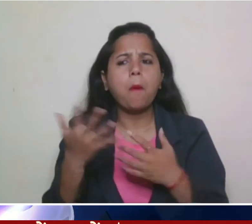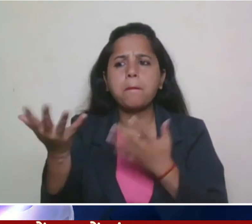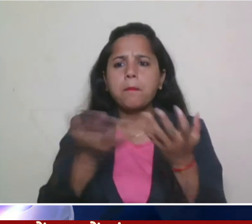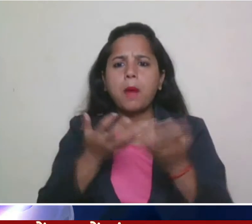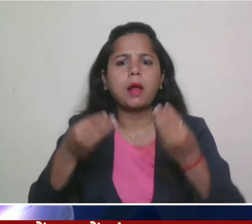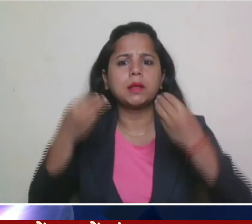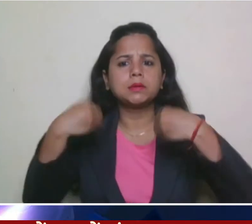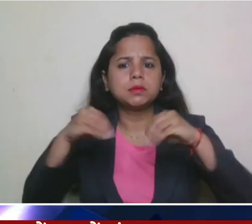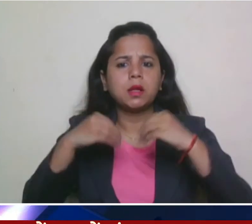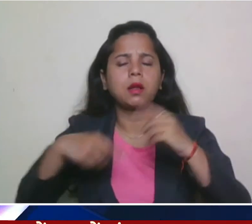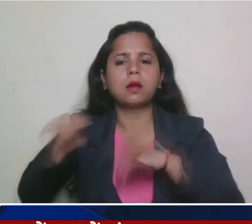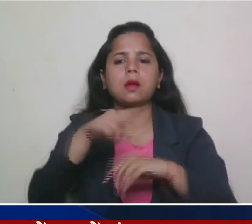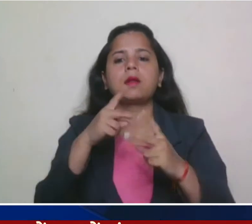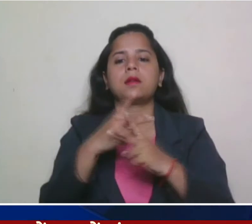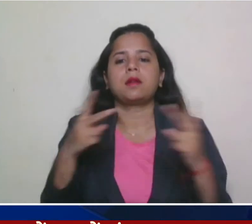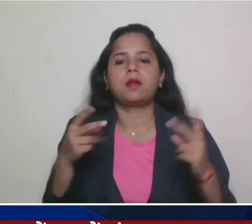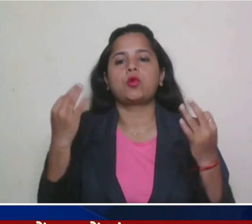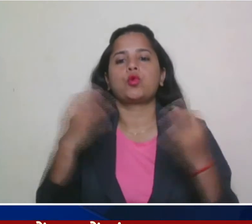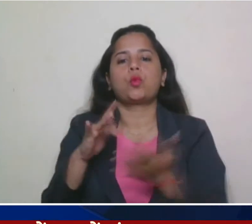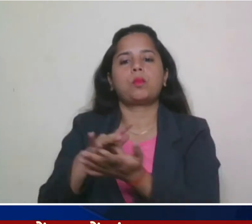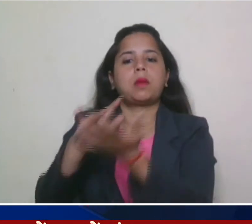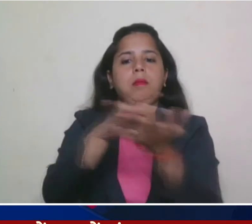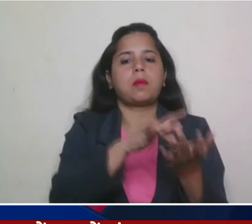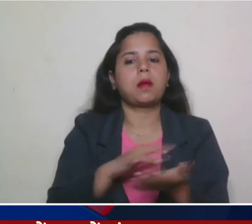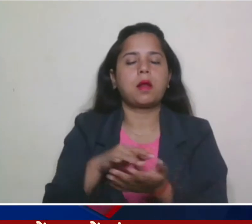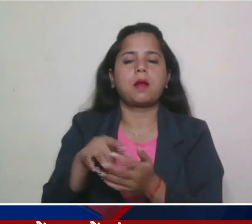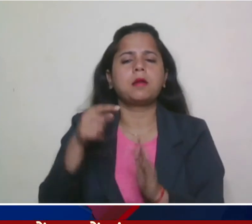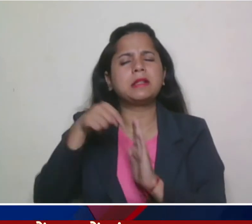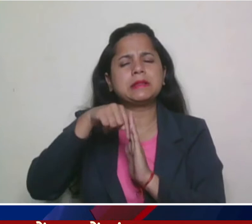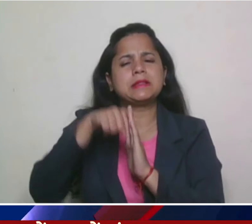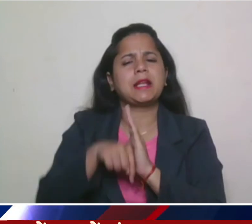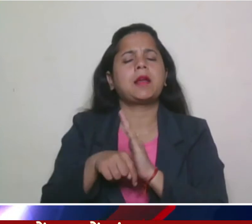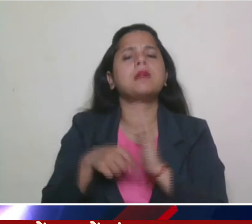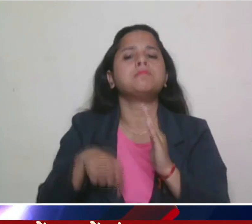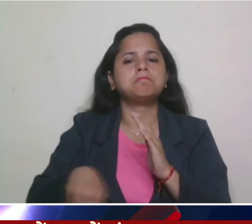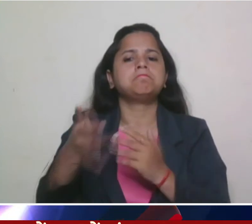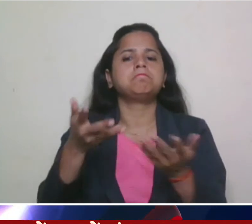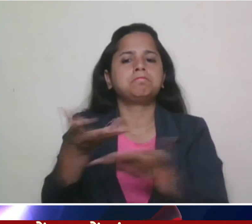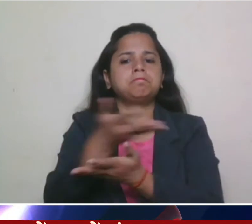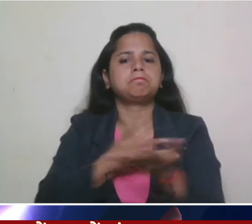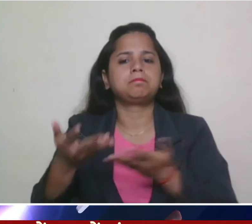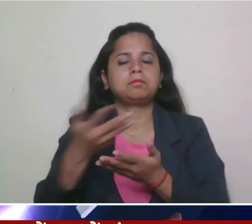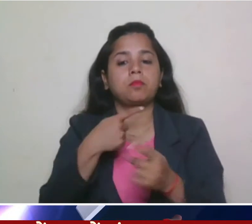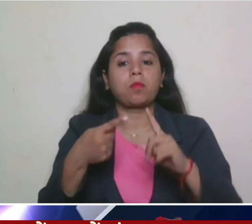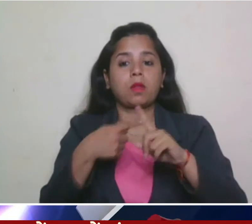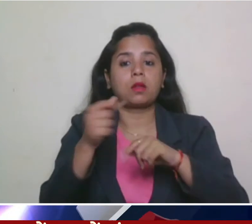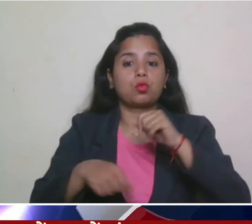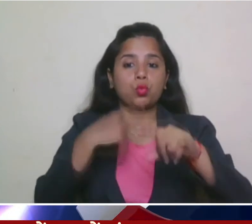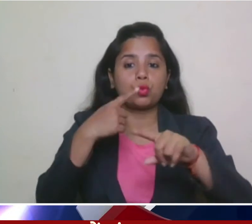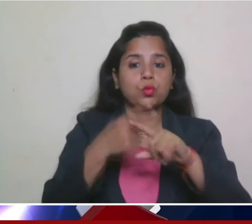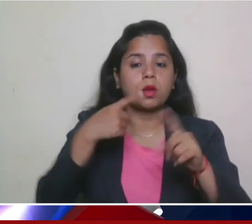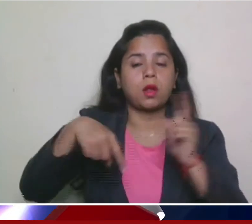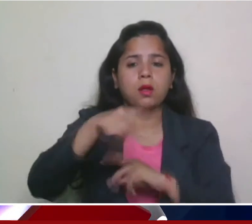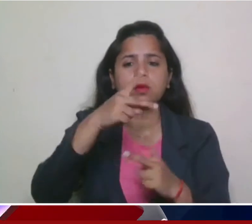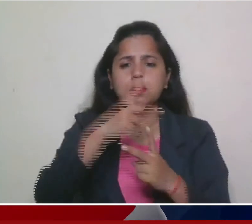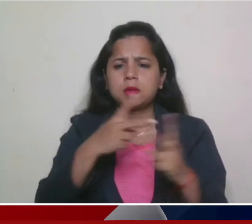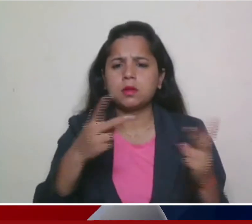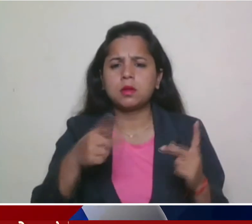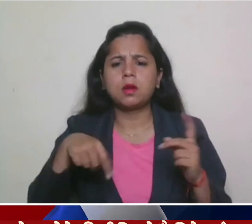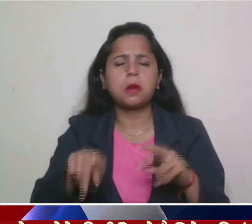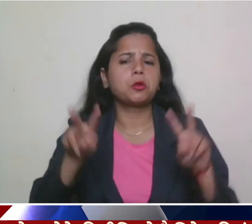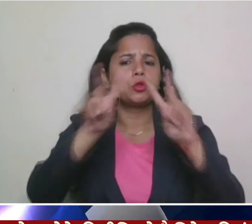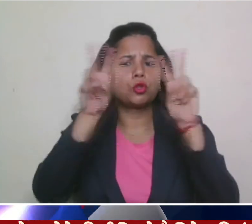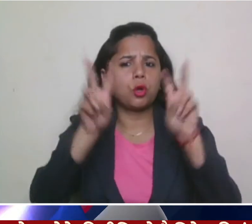के नैक शेत्रों में विस्तार पर चर्चा होगी इसके लावा पैक्स और आधर्श, विधी से संबंधित विश्यों और